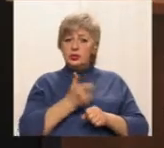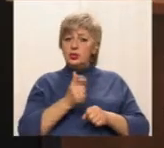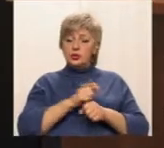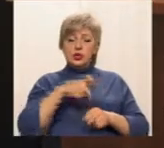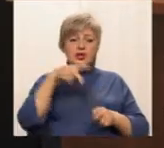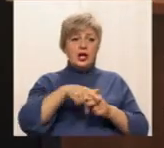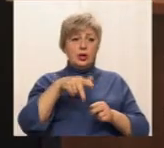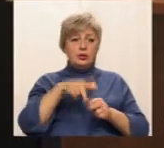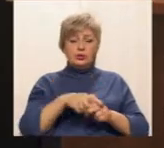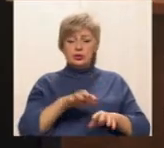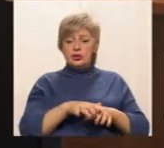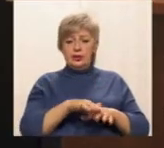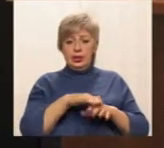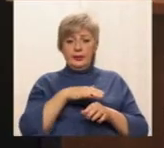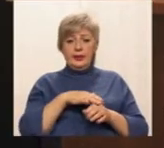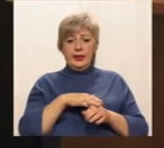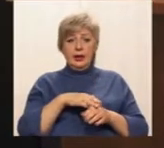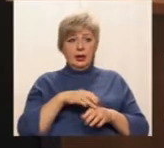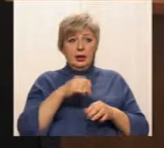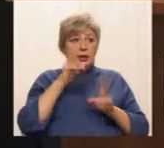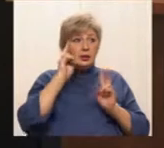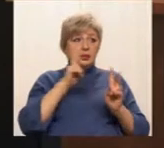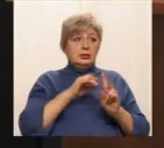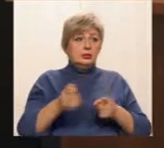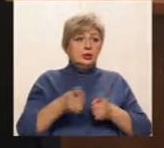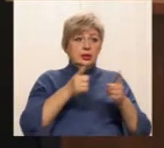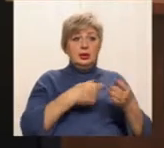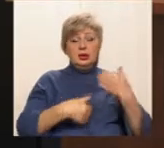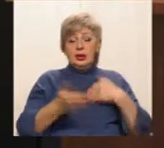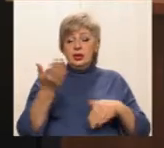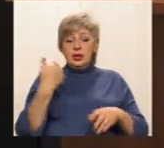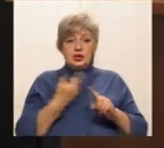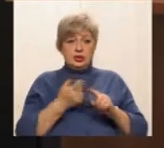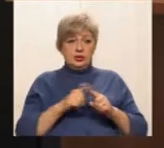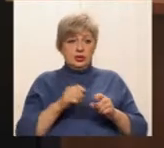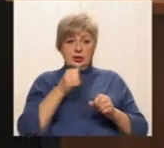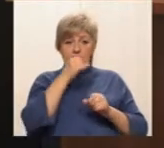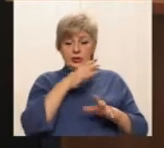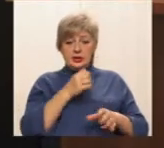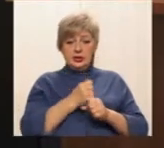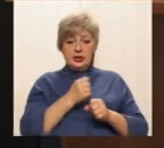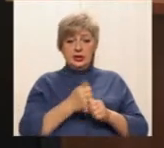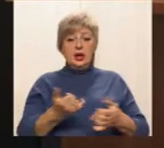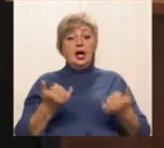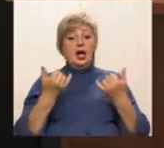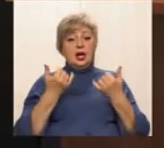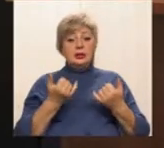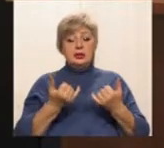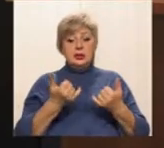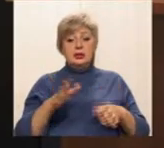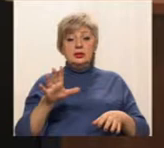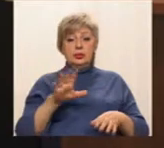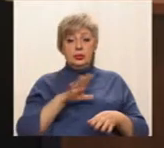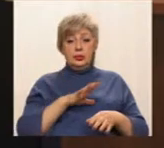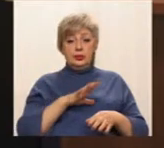перенесення кінцевих зупинок, тому раніше це не здійснювалось. Зараз були